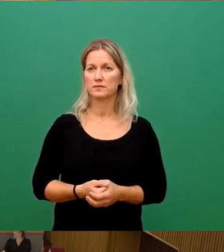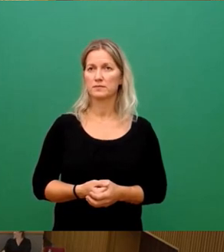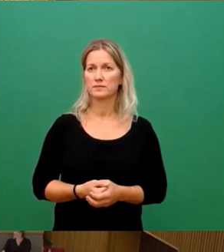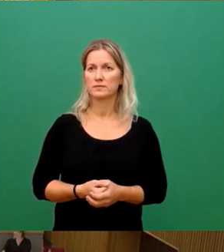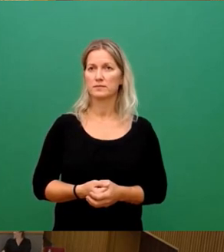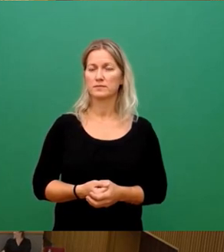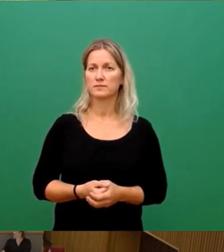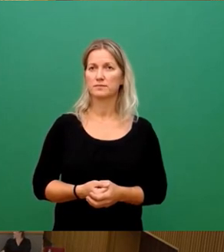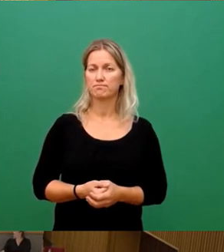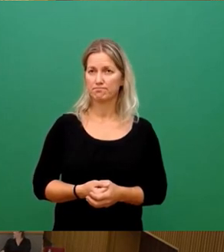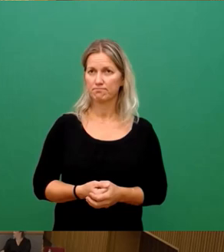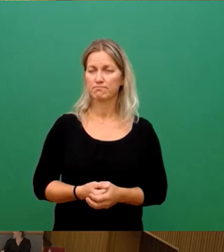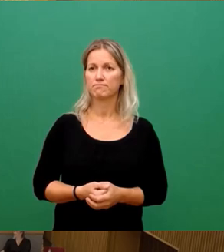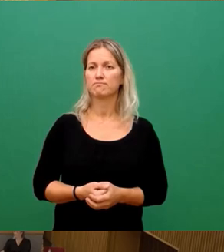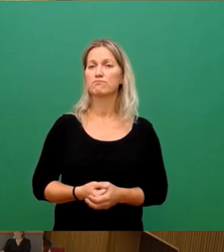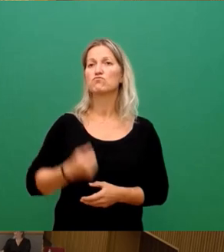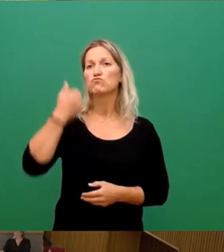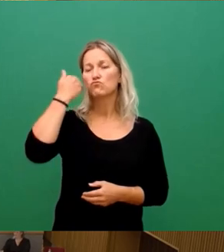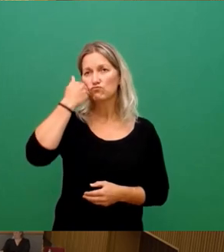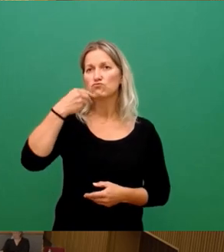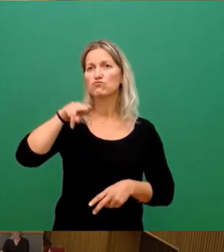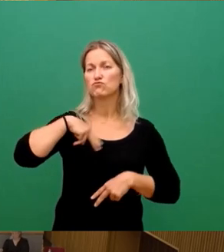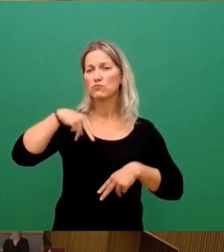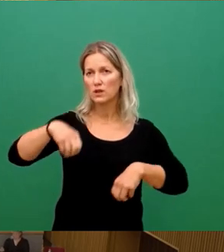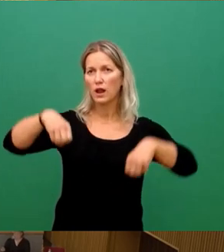Also, mal bitte Licht wieder an und dann.